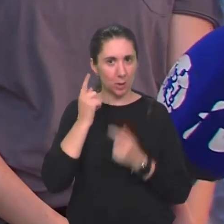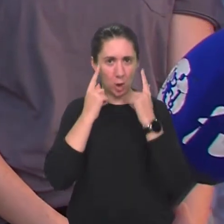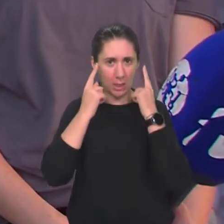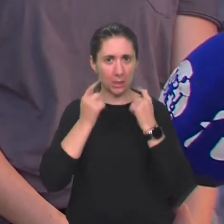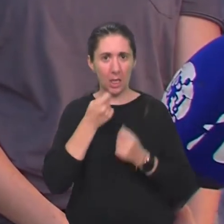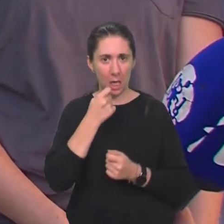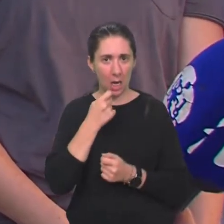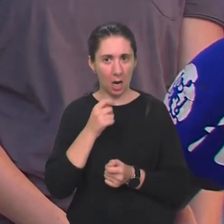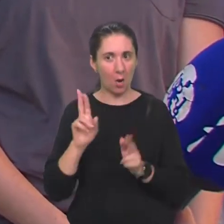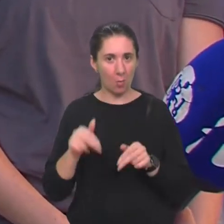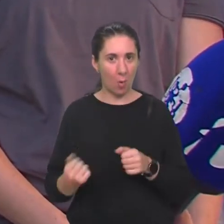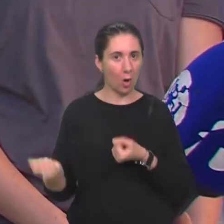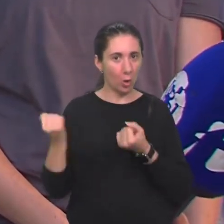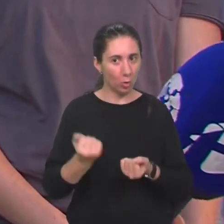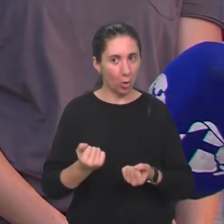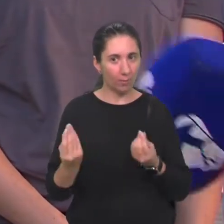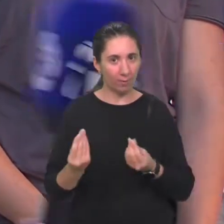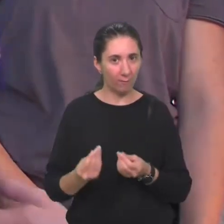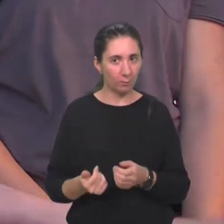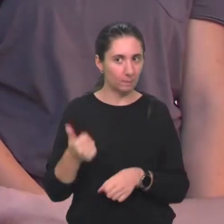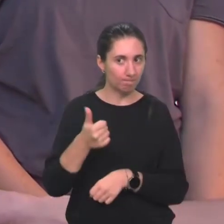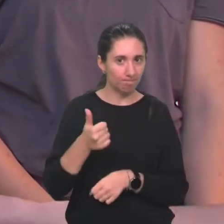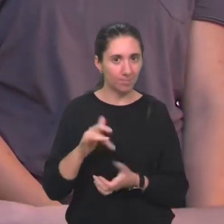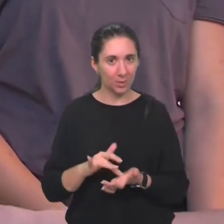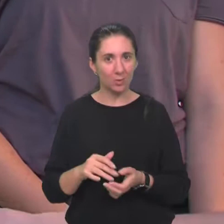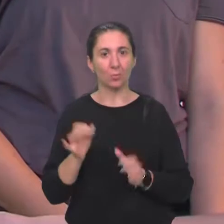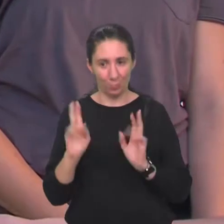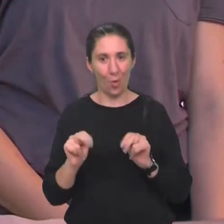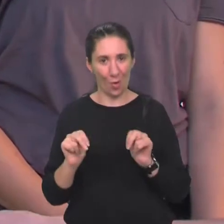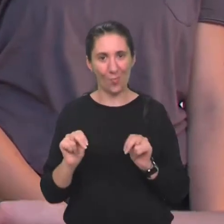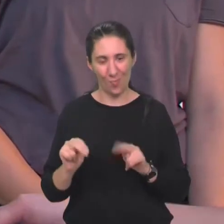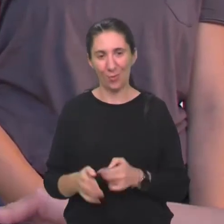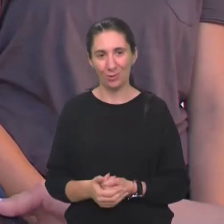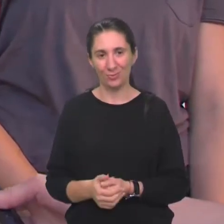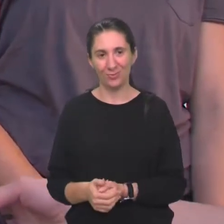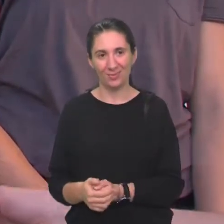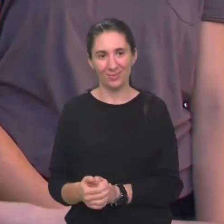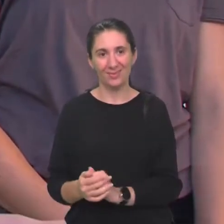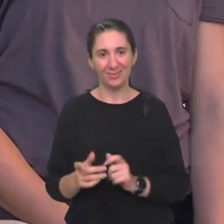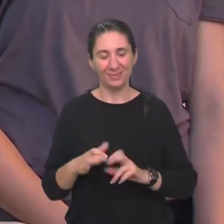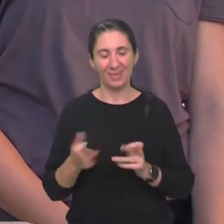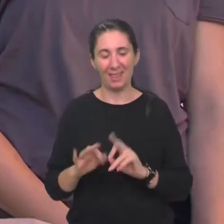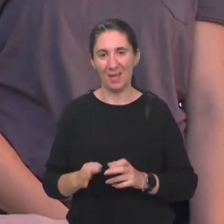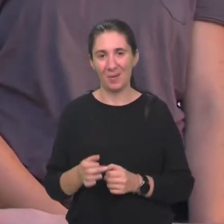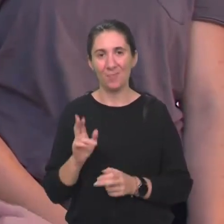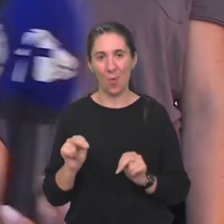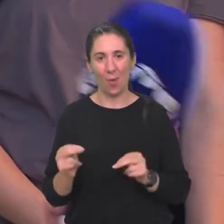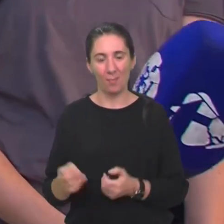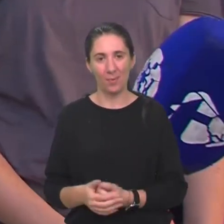kineska hrana ipak mogla doniti nekog prvenstva? Mogla bi da. Mogla bi da.